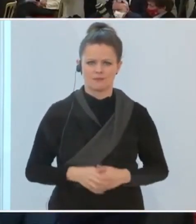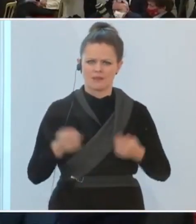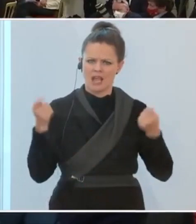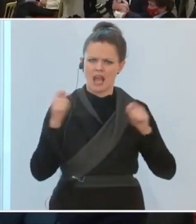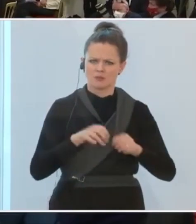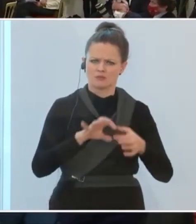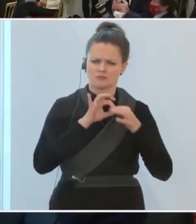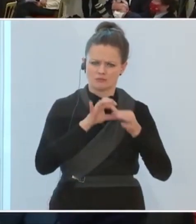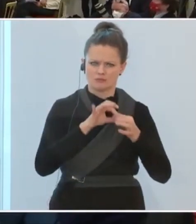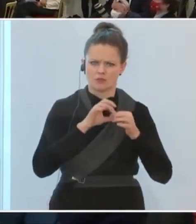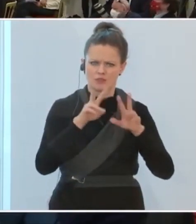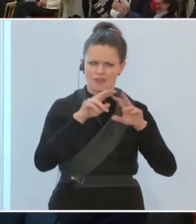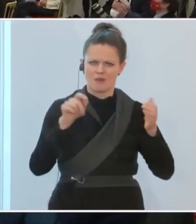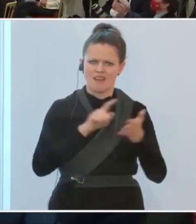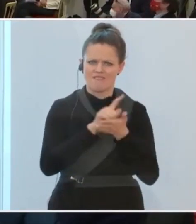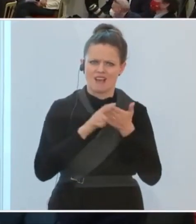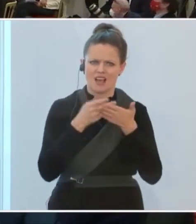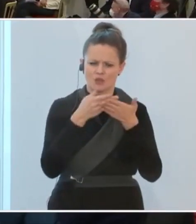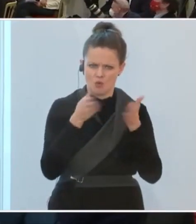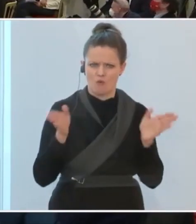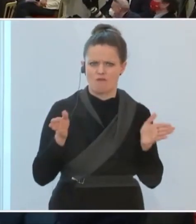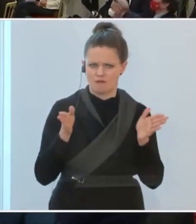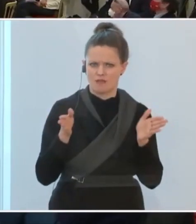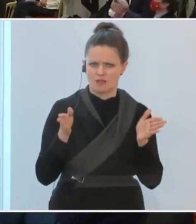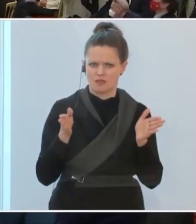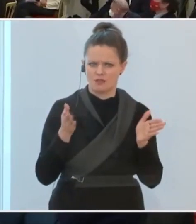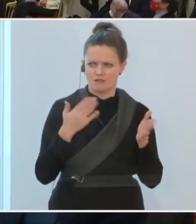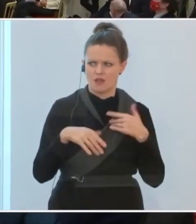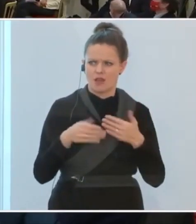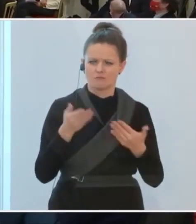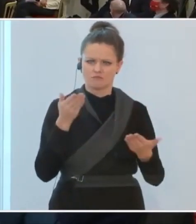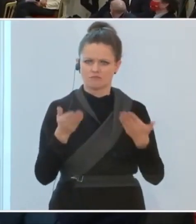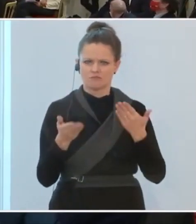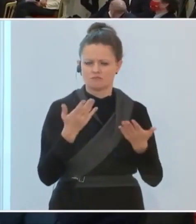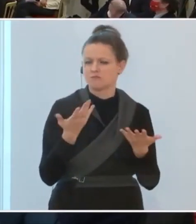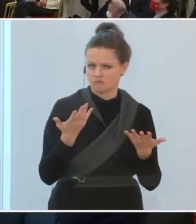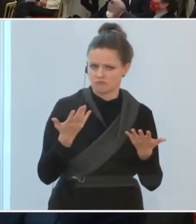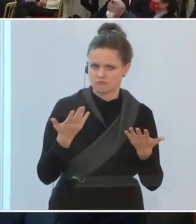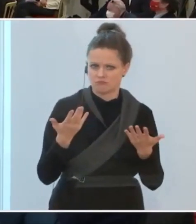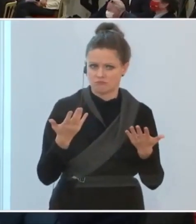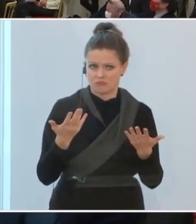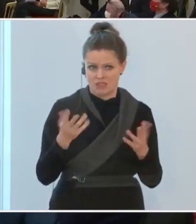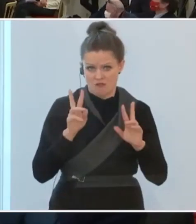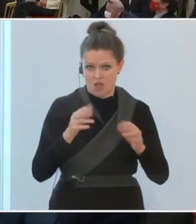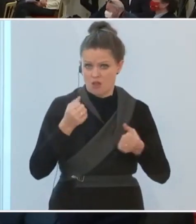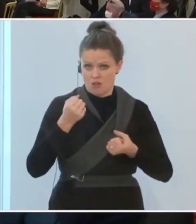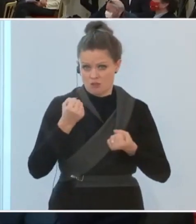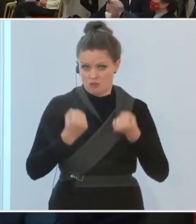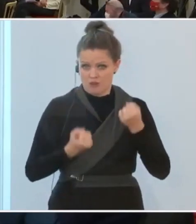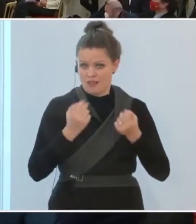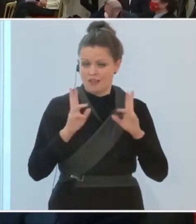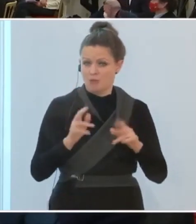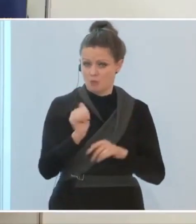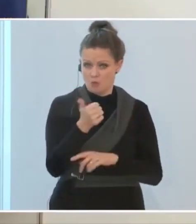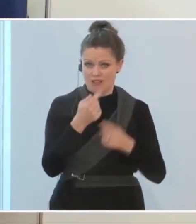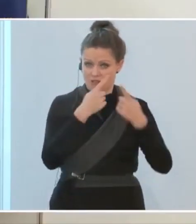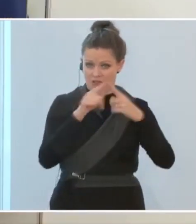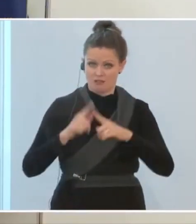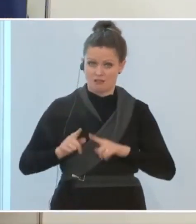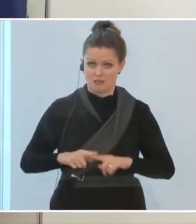Das ist immer eine Abwägungsfrage, wo ich zugebe, die kann man auch unterschiedlich beurteilen.